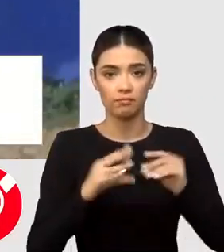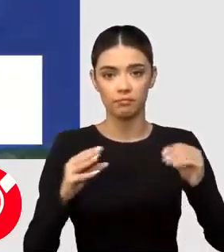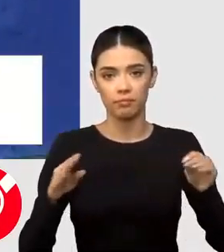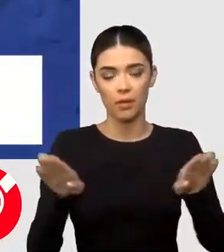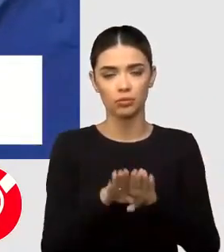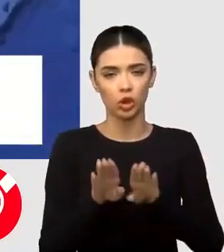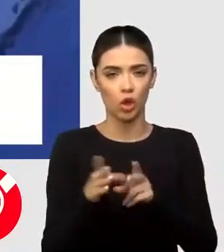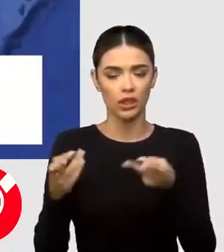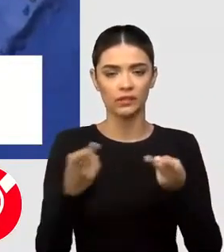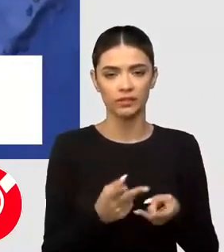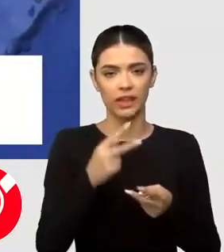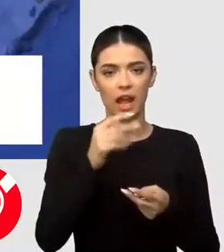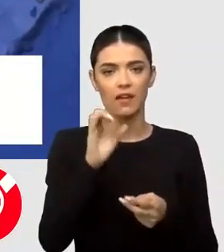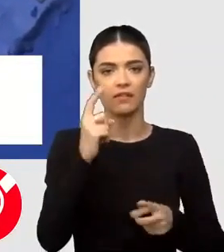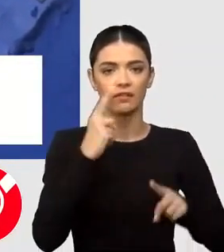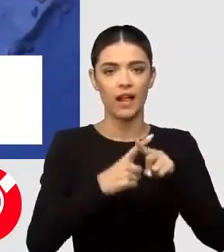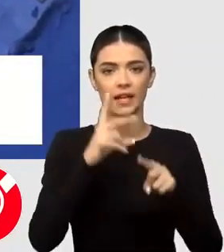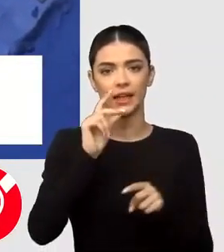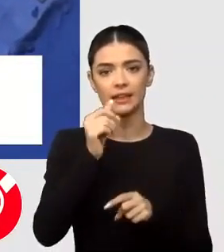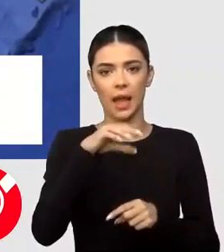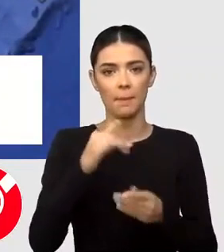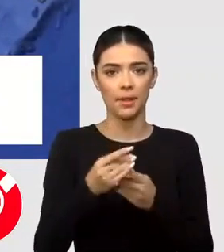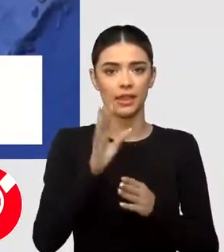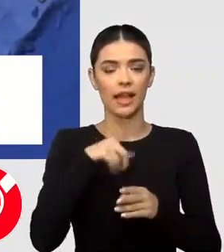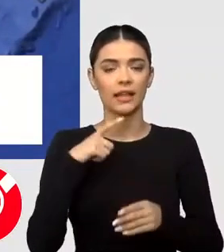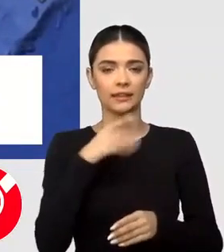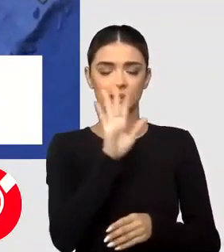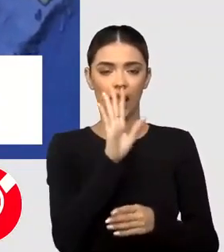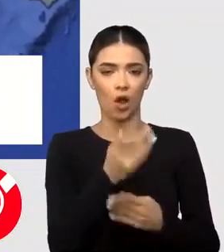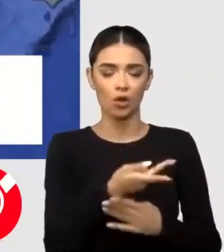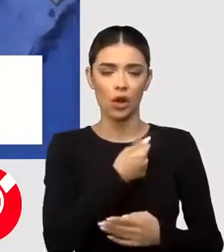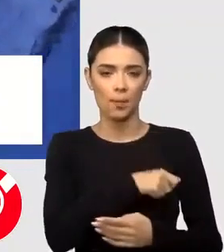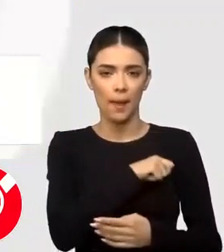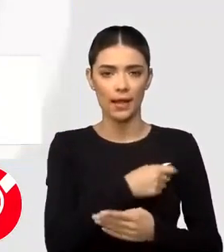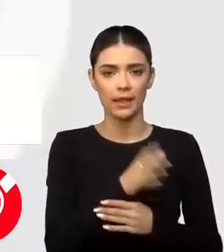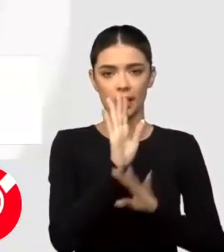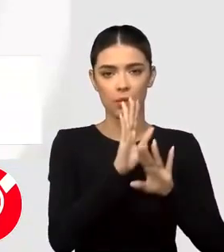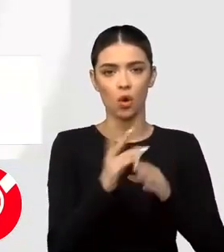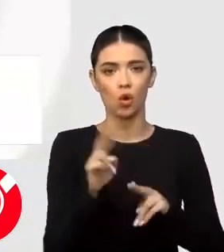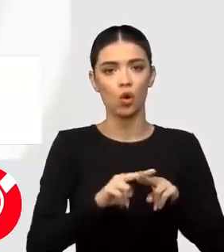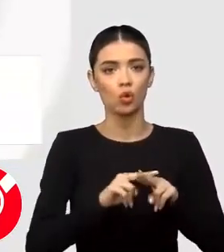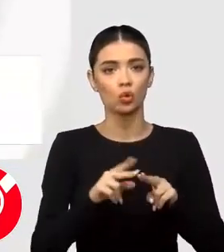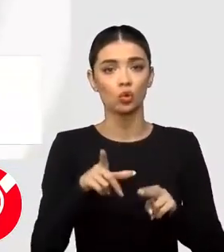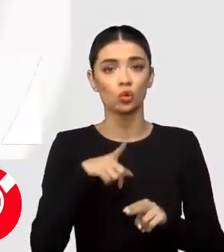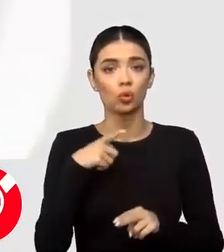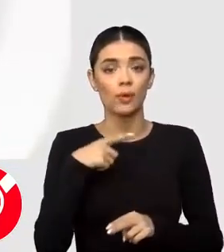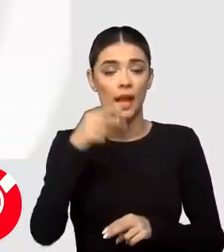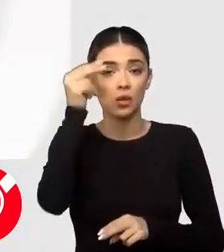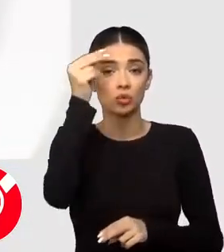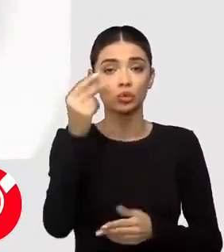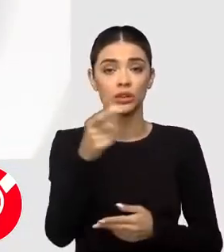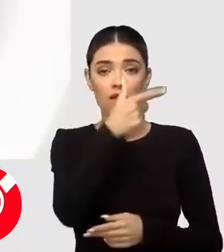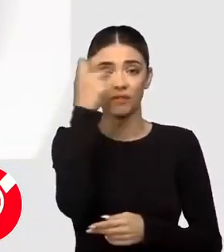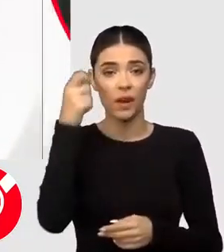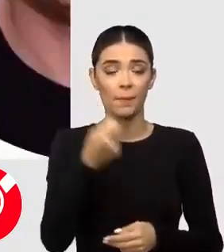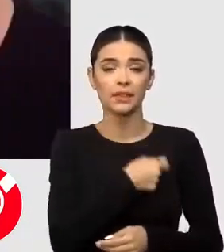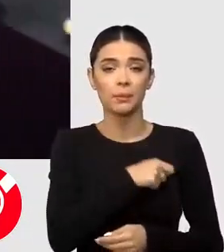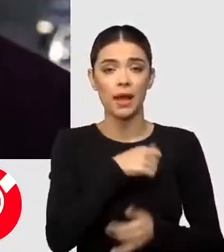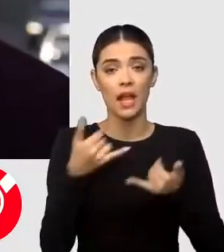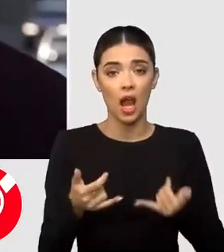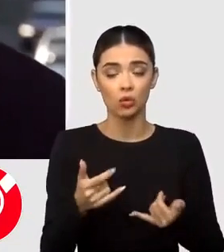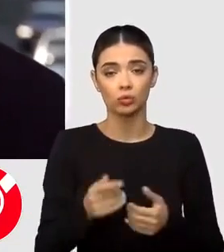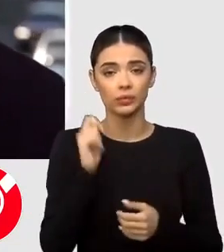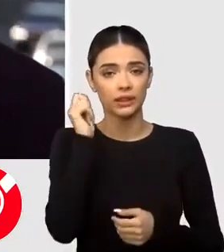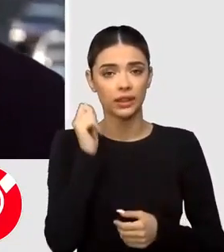incendiilor. Cu toate detaliile vine acum colegul meu, Felix Damian, editor corespondent al FNews la Madrid. Bine te-am găsit, Felix! Cum se anunță vremea în Spania